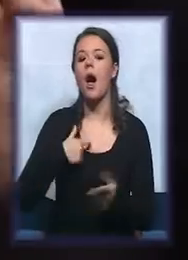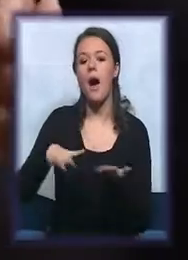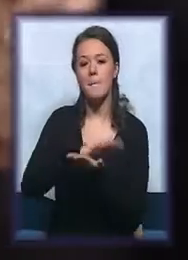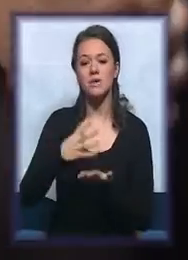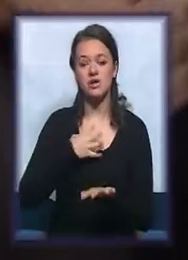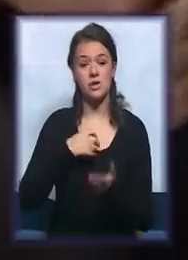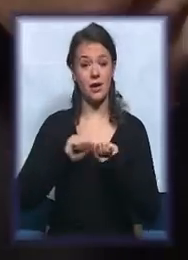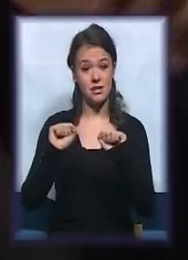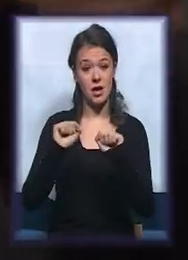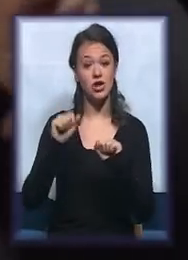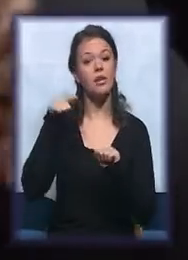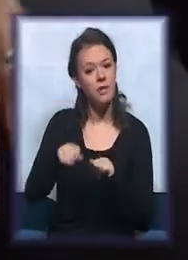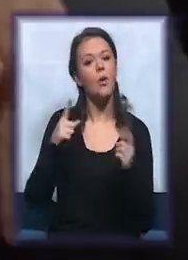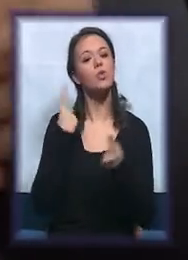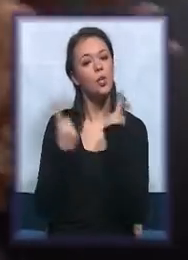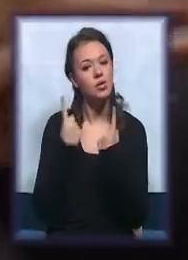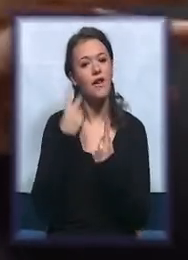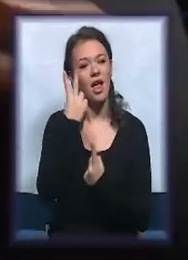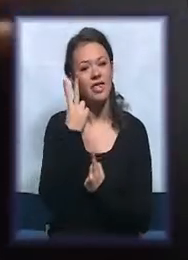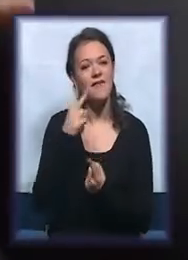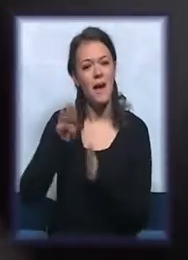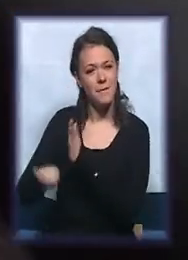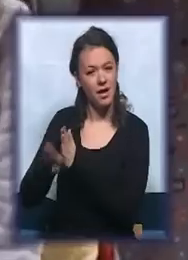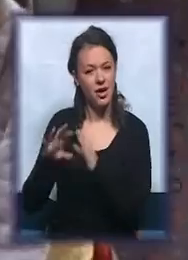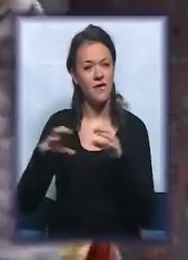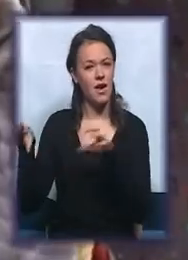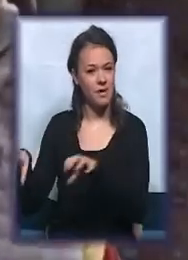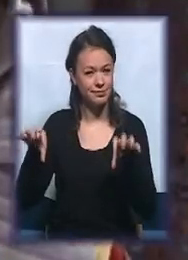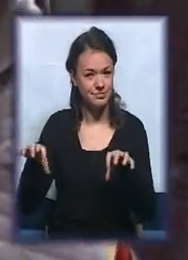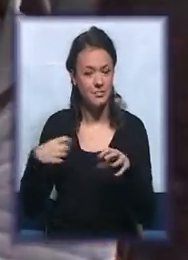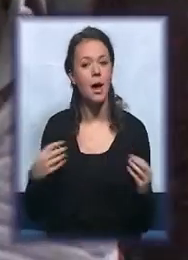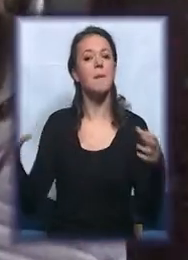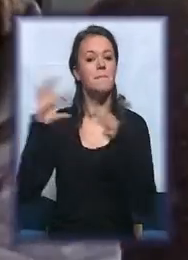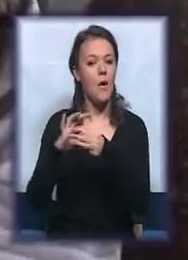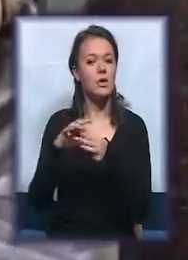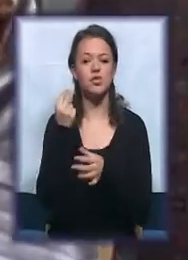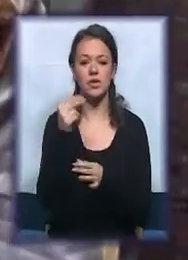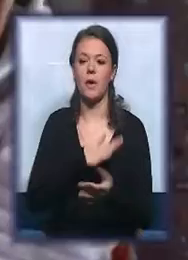Tako su ispunjeni uslovi da se dve marginalizovane kategorije ljudi povežu za dobro svih.